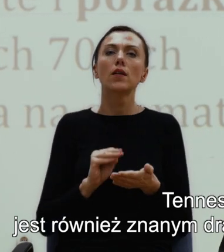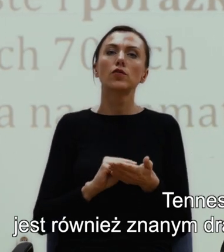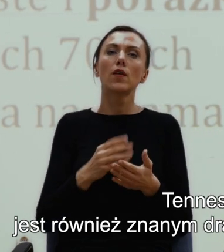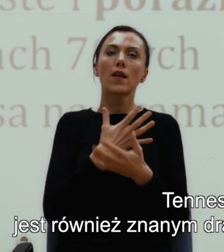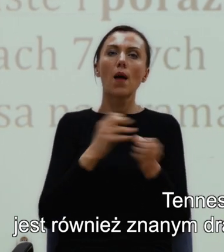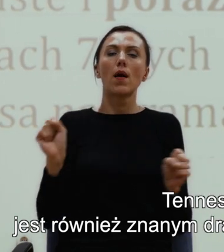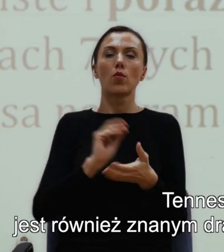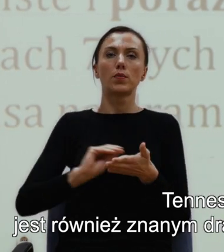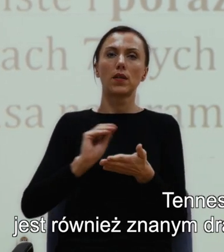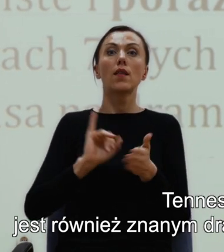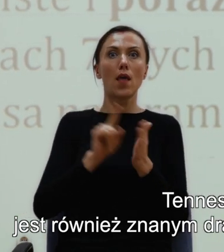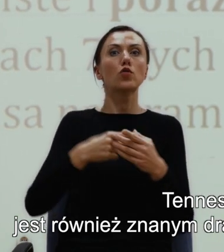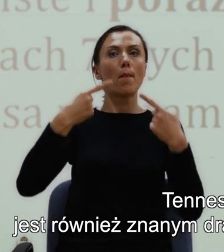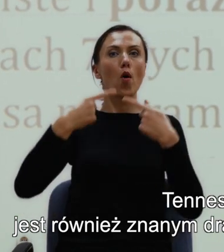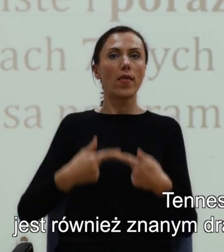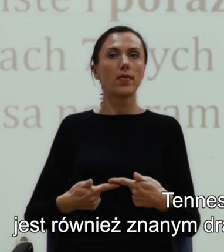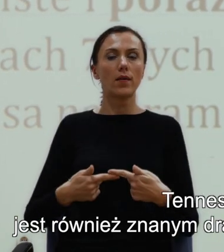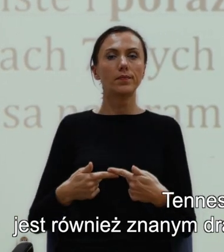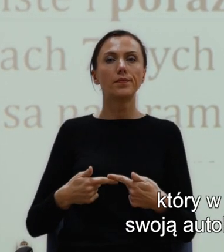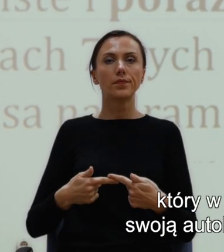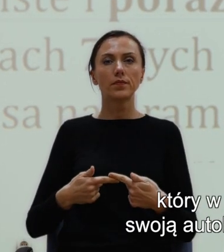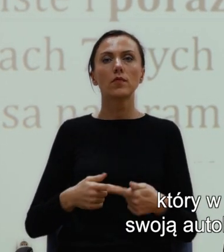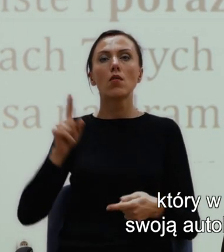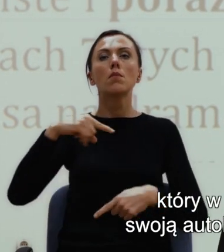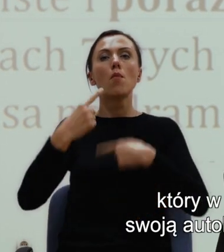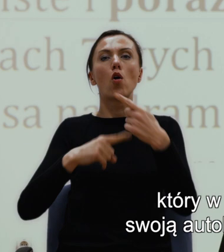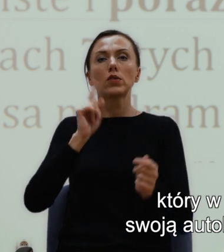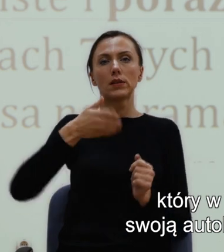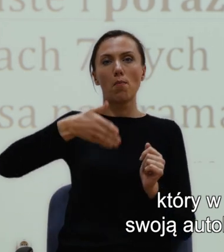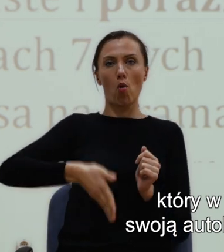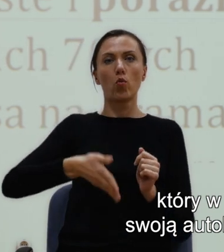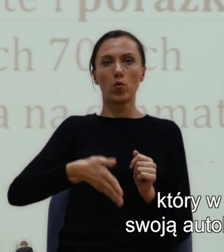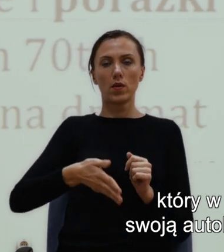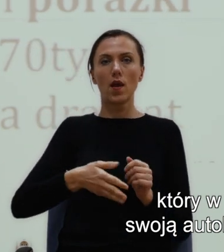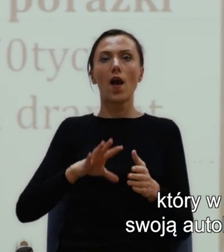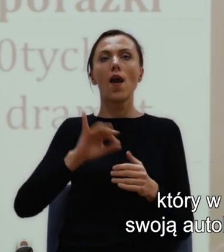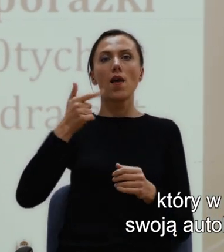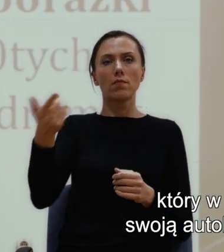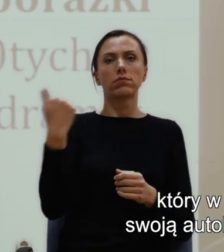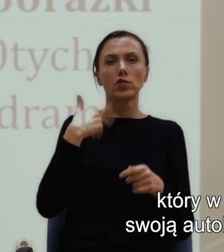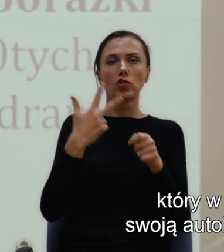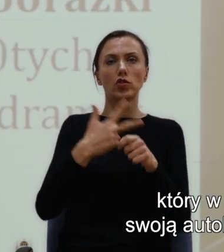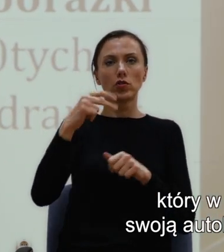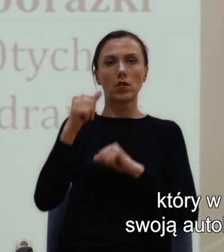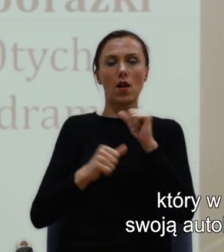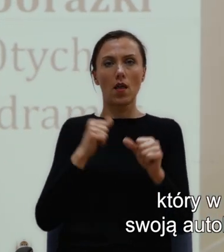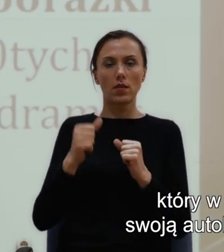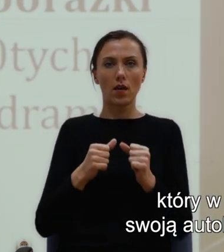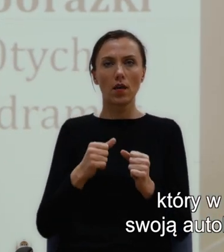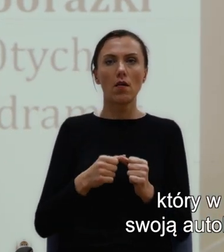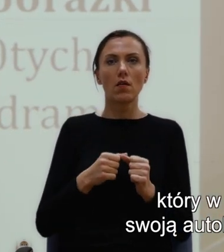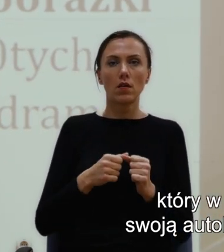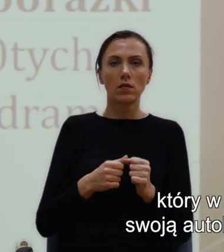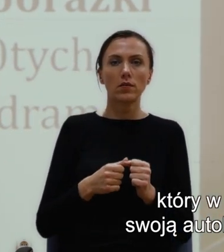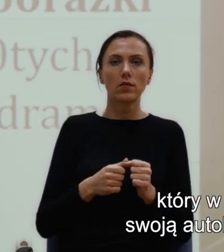wywodzącym się z południa, który w wieku 33 lat zdobył olbrzymią sławę swoją